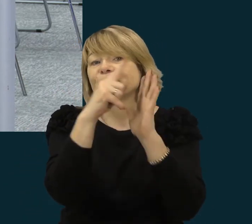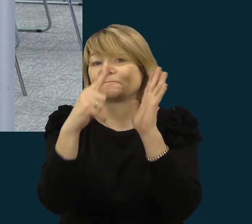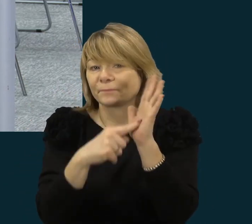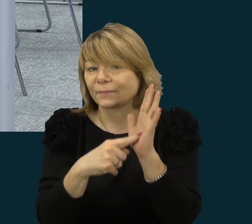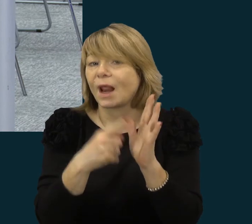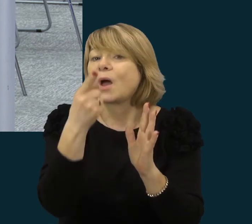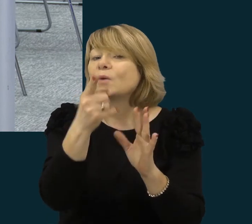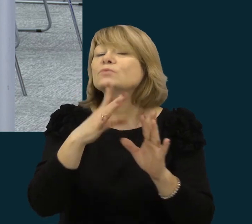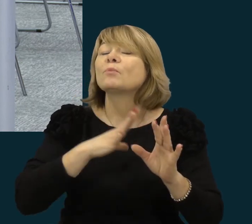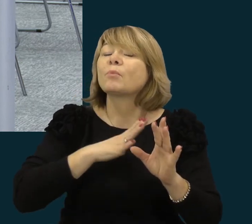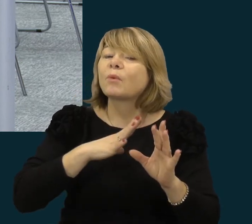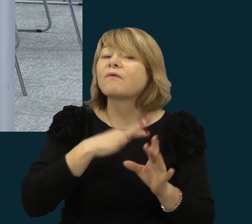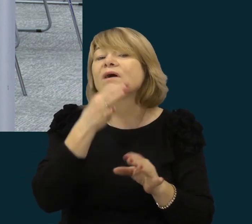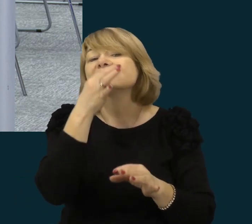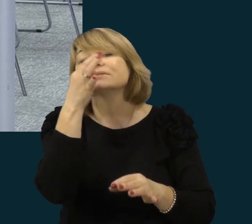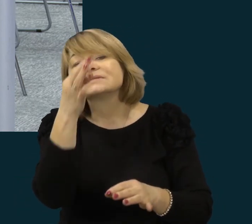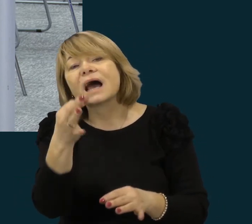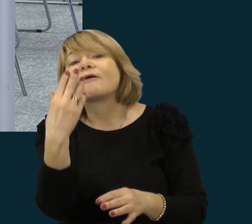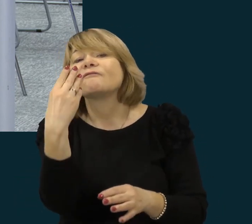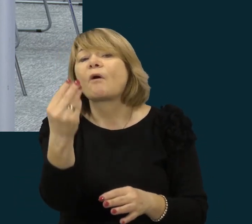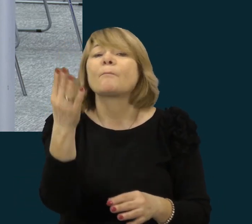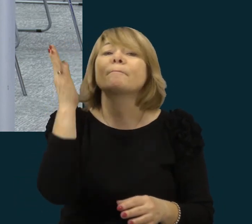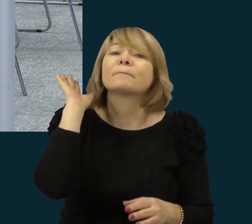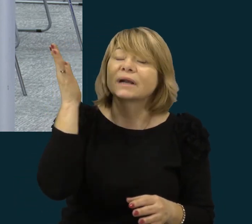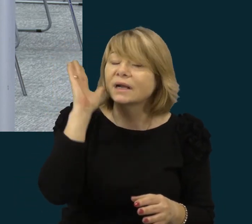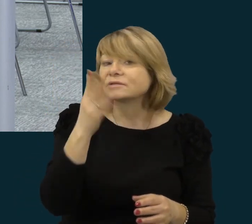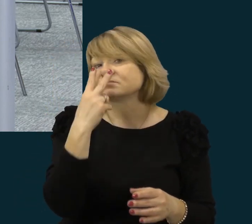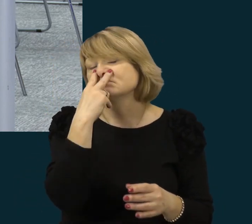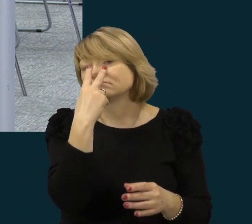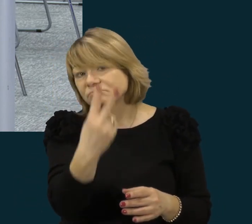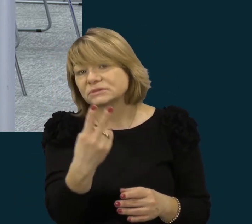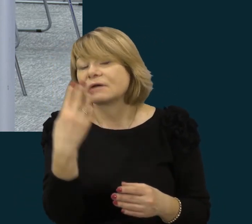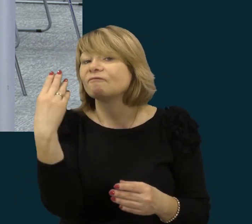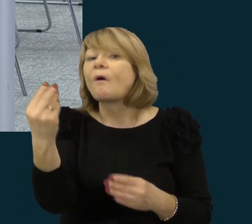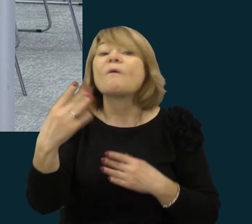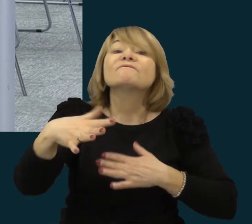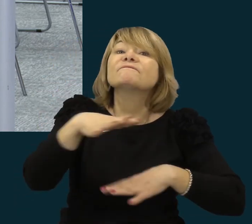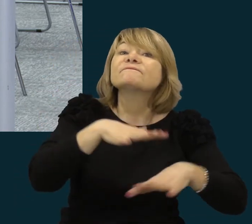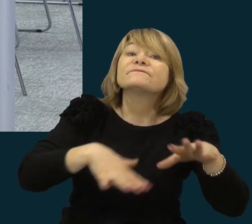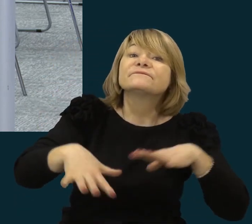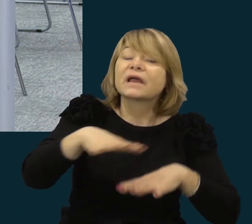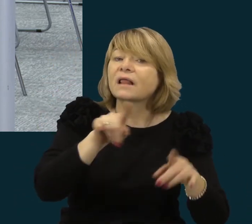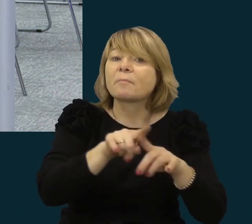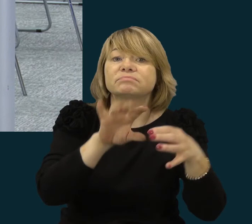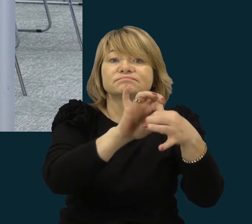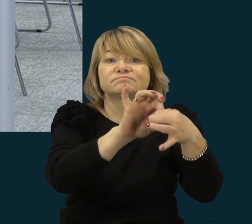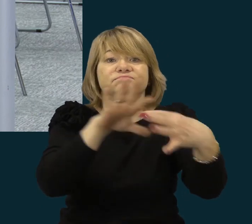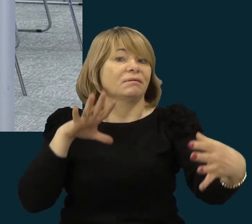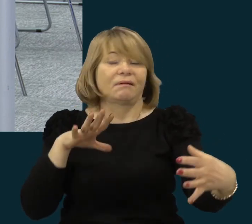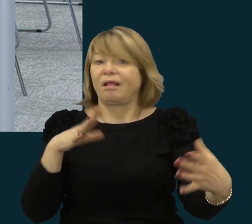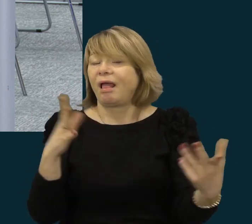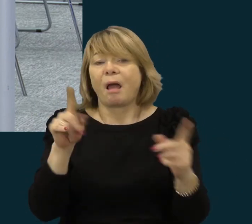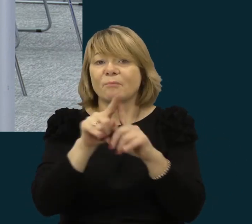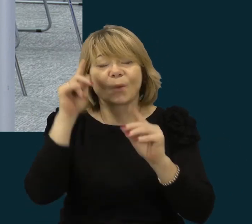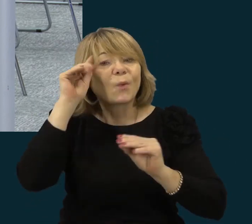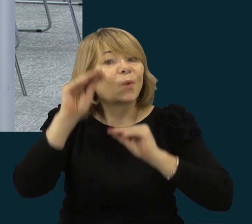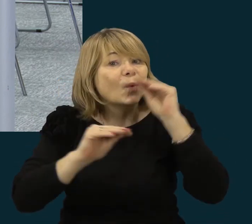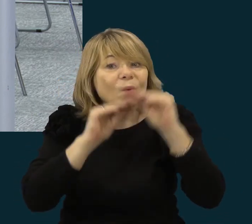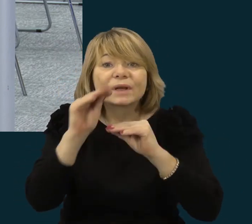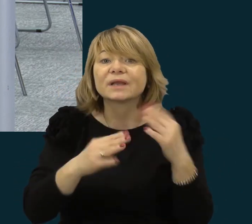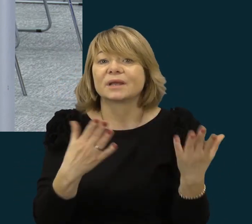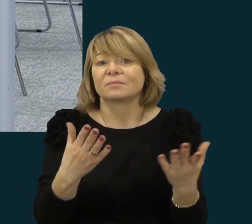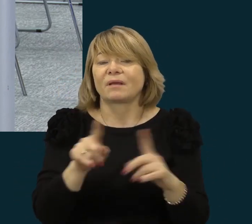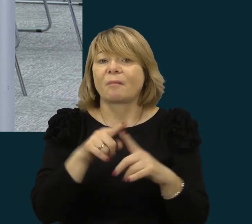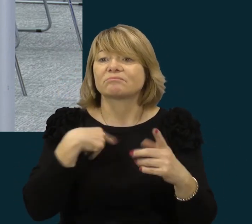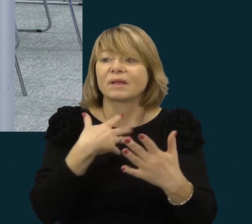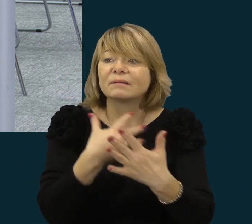be abejo, jūsų pranešimas tik tai įrodė, kad jūsų veikla neatsiejama nuo kurbiškumo ir